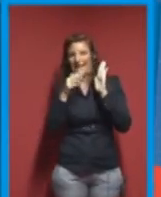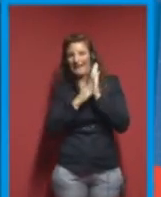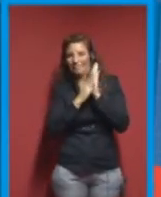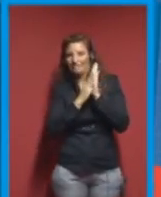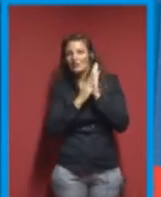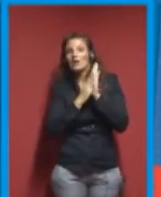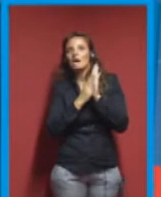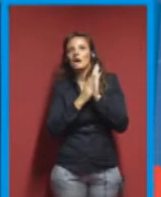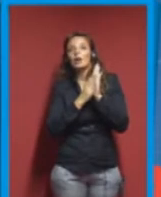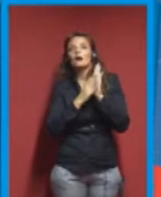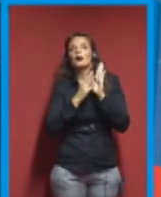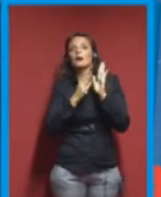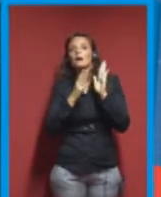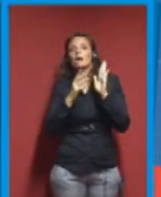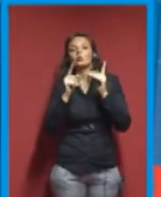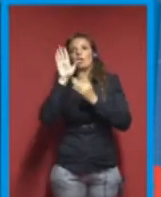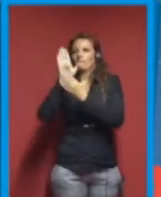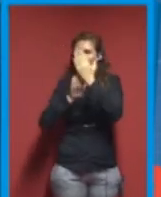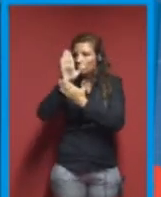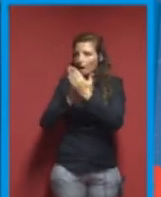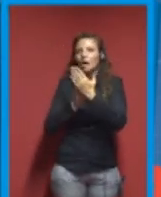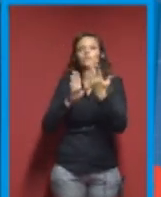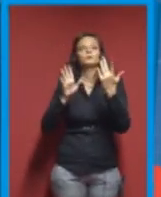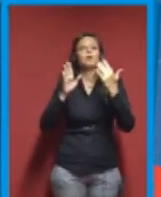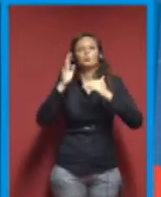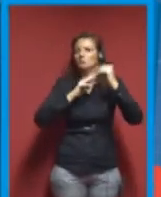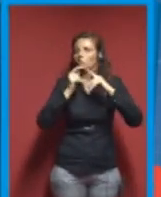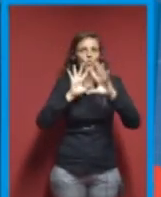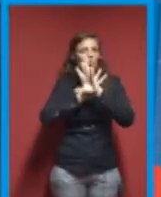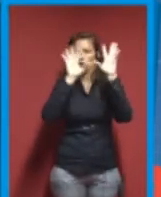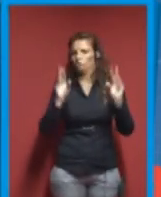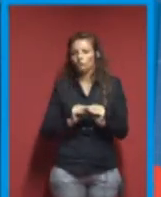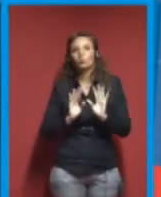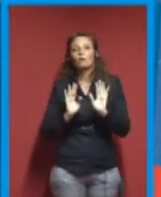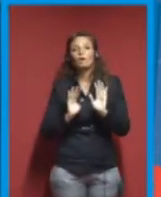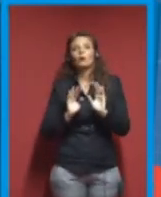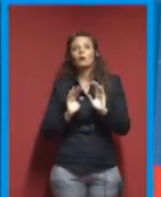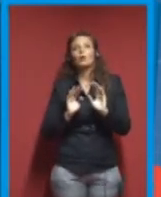anche il firmware, l'interfaccia e questo ci ha dato